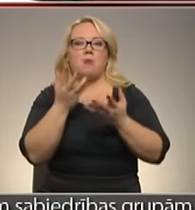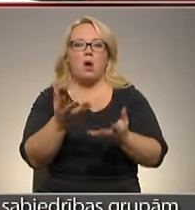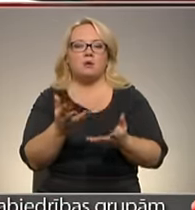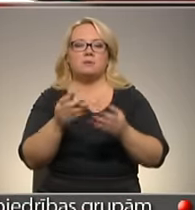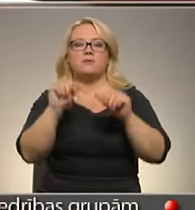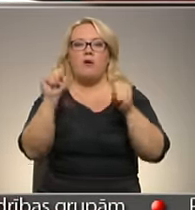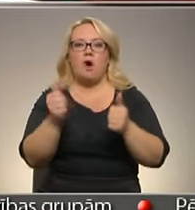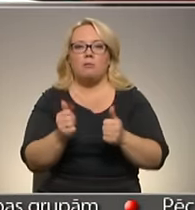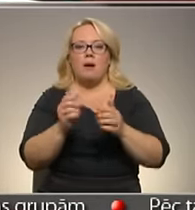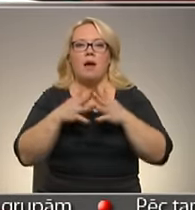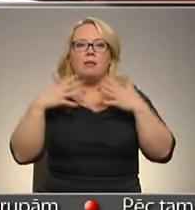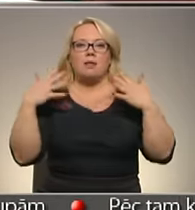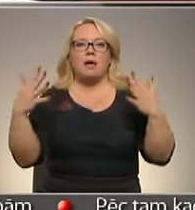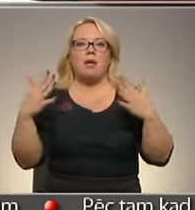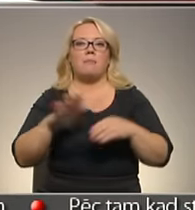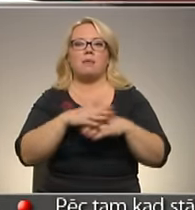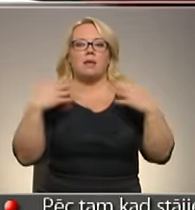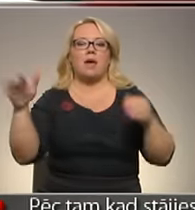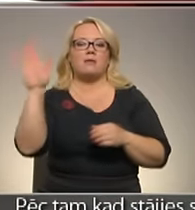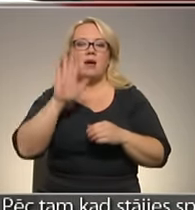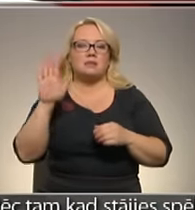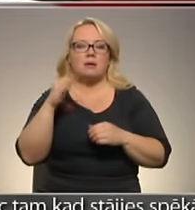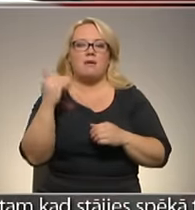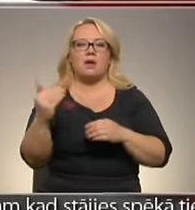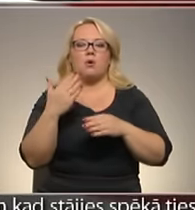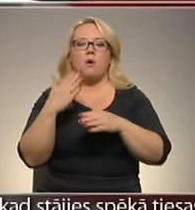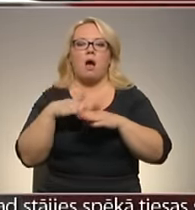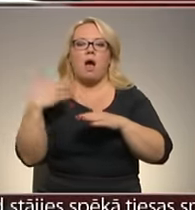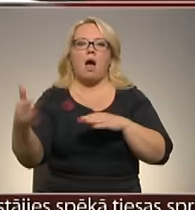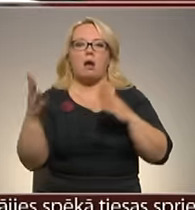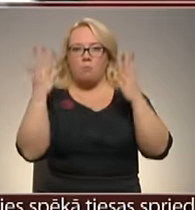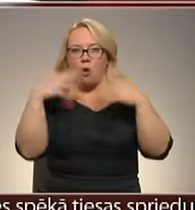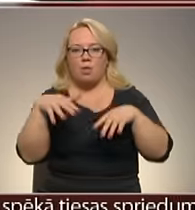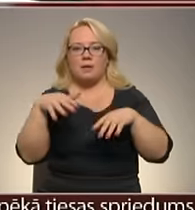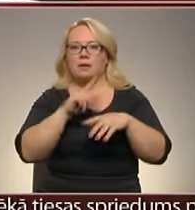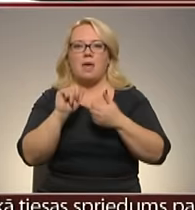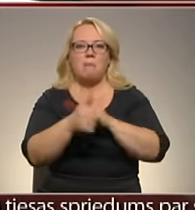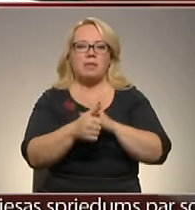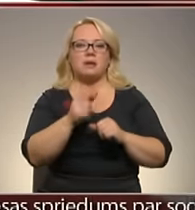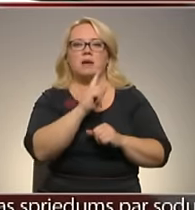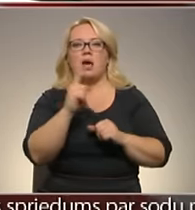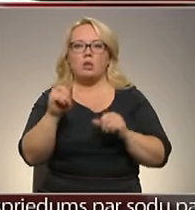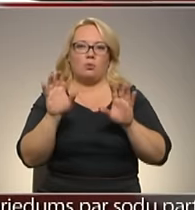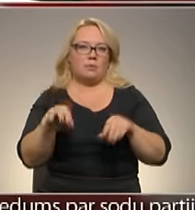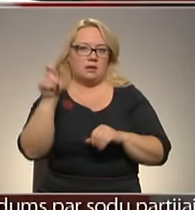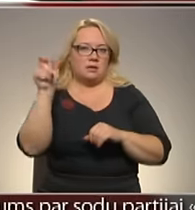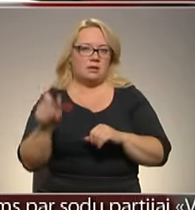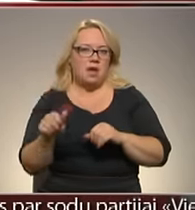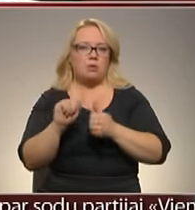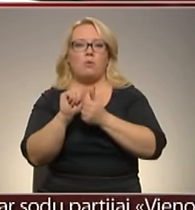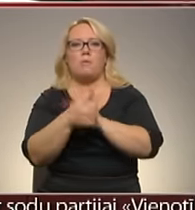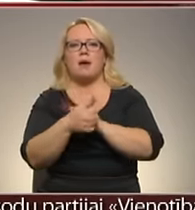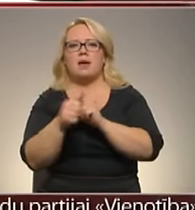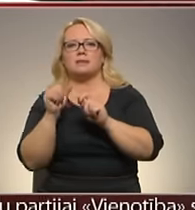forma lielajām un lielvalstīm, ka viņa ārpolitikas nemainās līdz ar katru nākamo prezidentu. Mainās kaut kādas